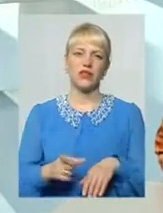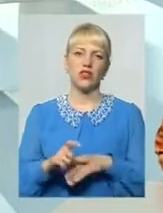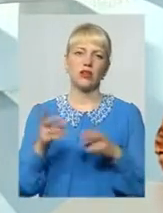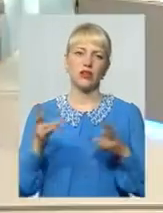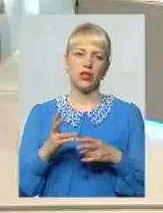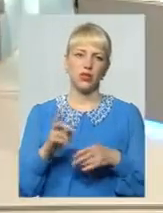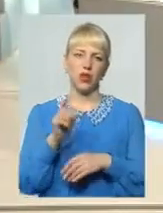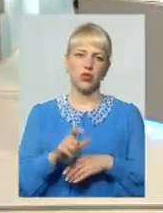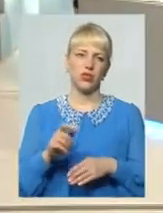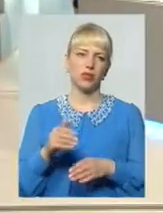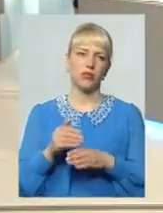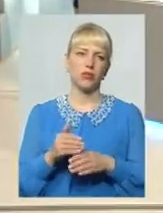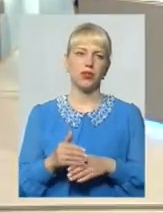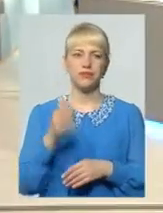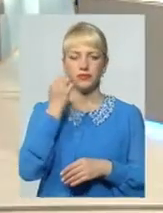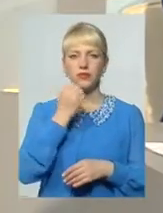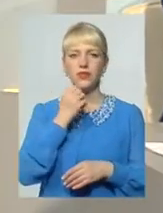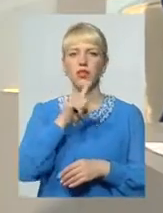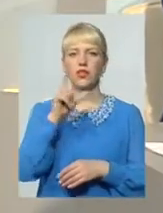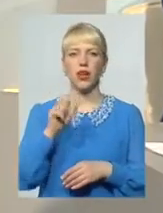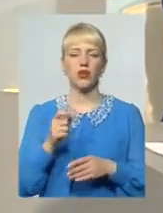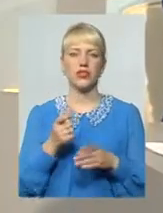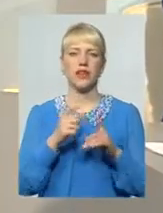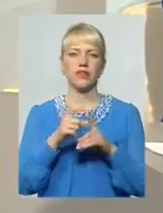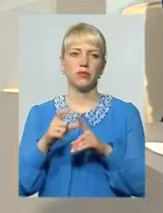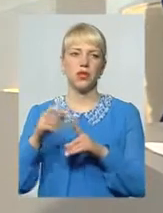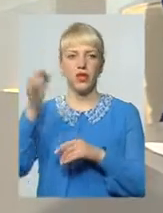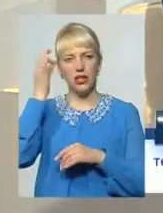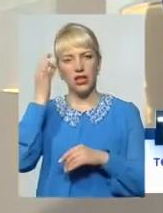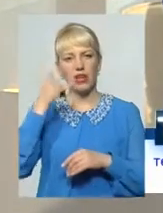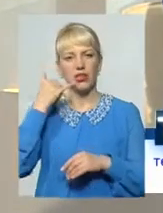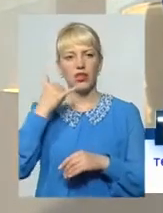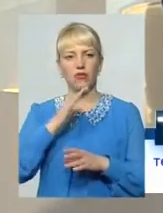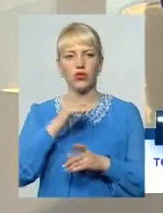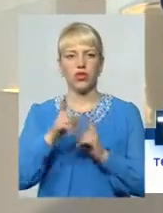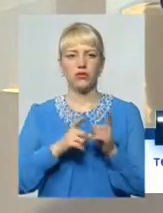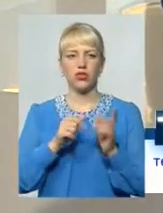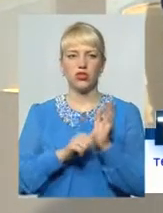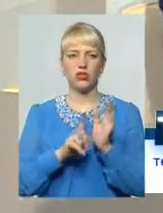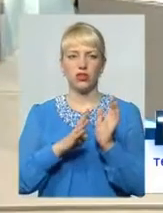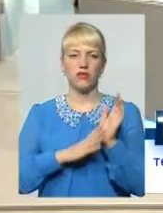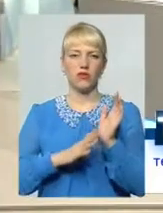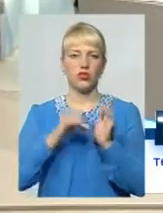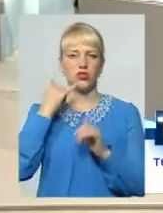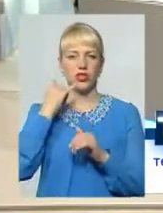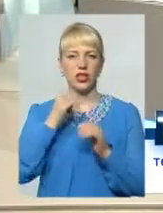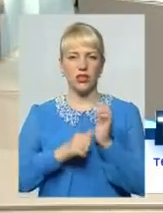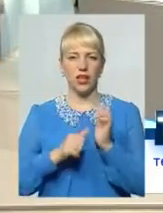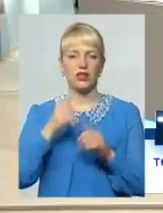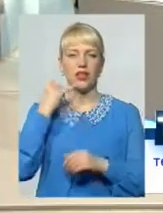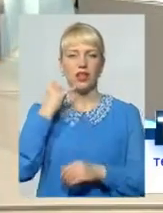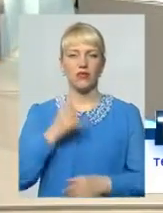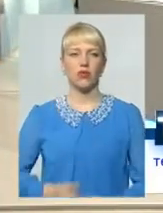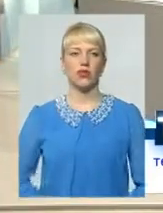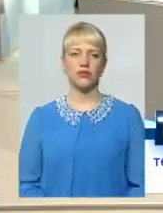людська допомога Дякуємо за відповідь Нагадую, працюємо для вас Телефони зміни 61 9060 Слухаємо перший дзвінок Говоріть, будь ласка